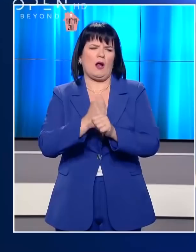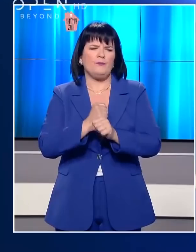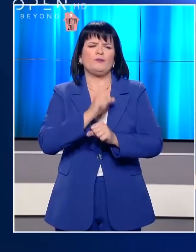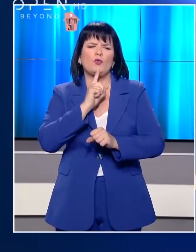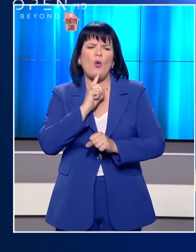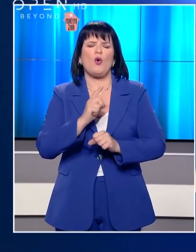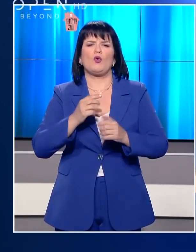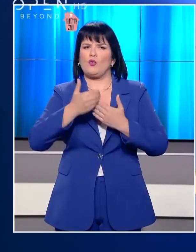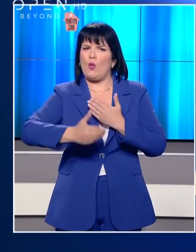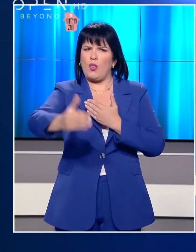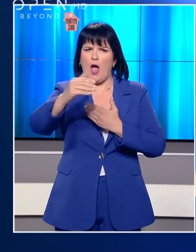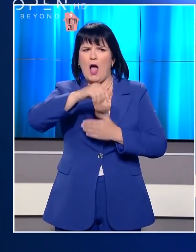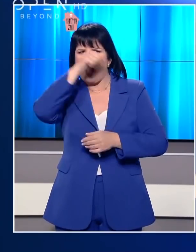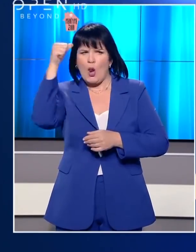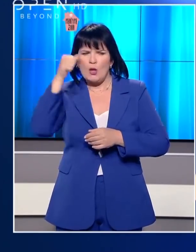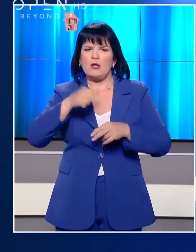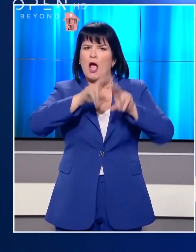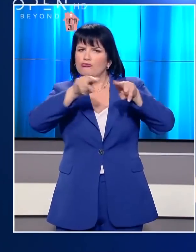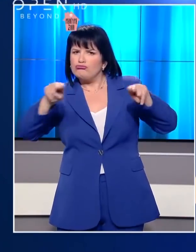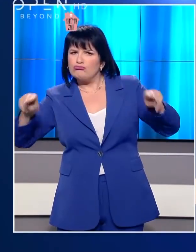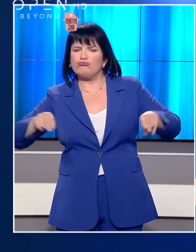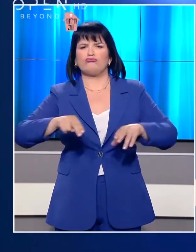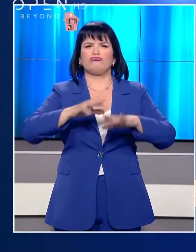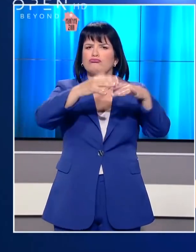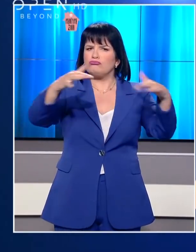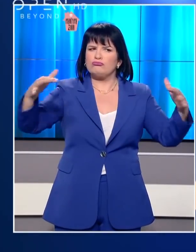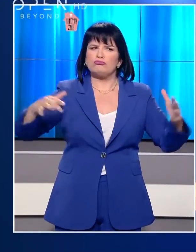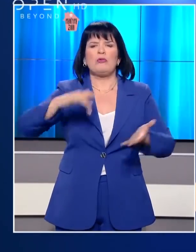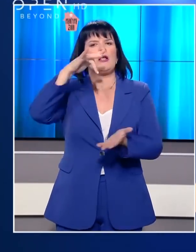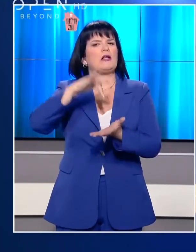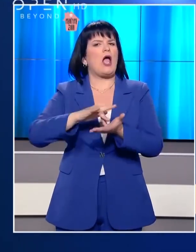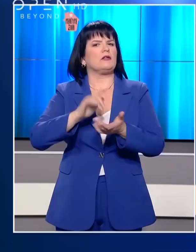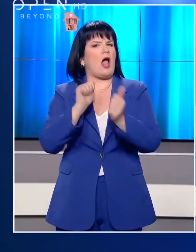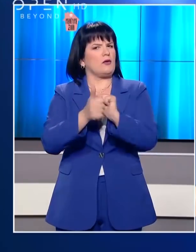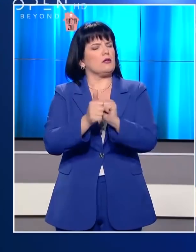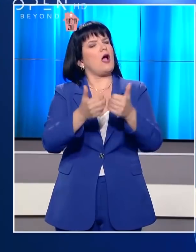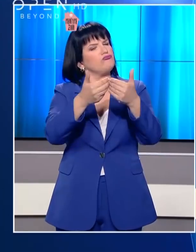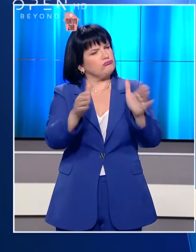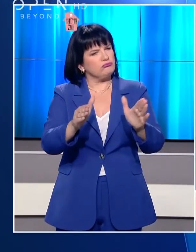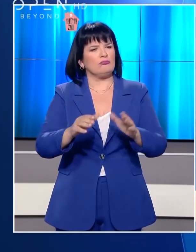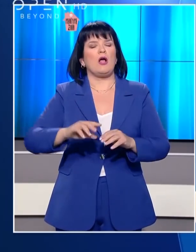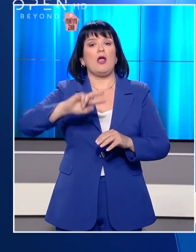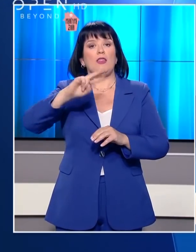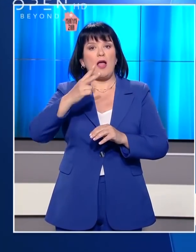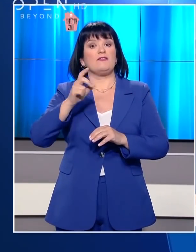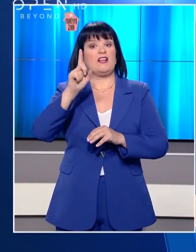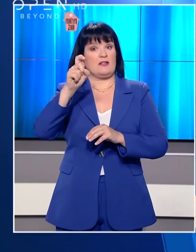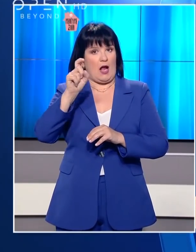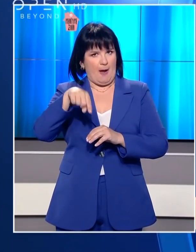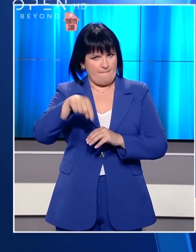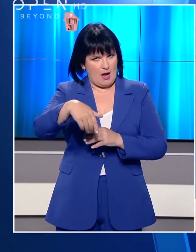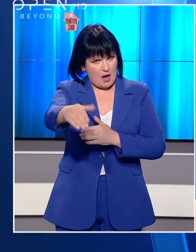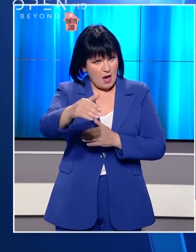σχεδόν εξ ολοκλήρου με τις ξαπλώστρες να ξαναστήνονται στις παραλίες και τα αθλητικά κέντρα να ανήκουν και εκείνα τις πόρτες τους. Το δεύτερο δεκαπενθήμερο περίπου του Ιουνίου θα